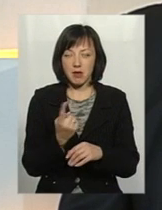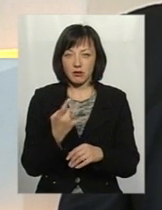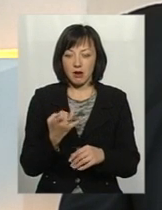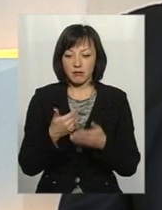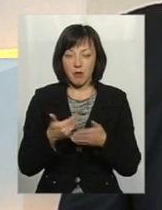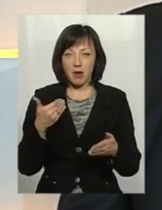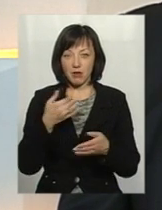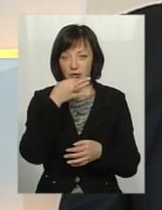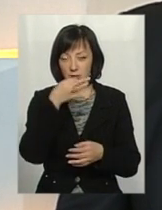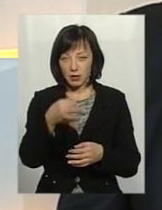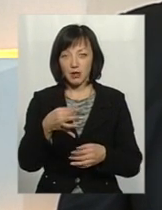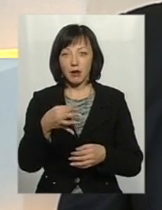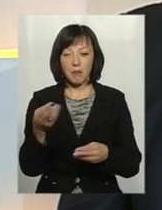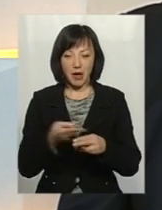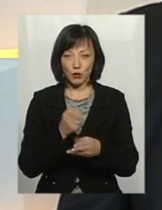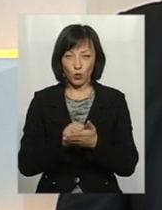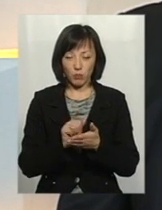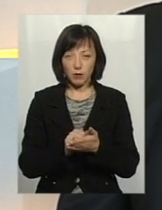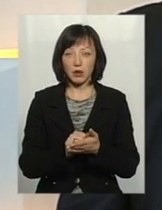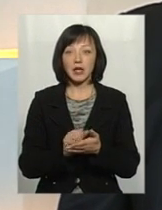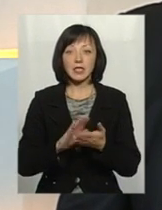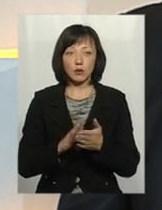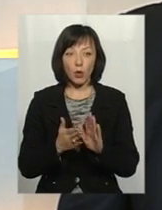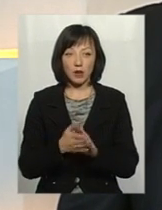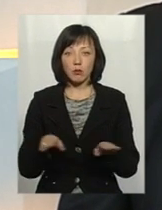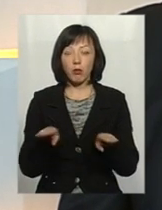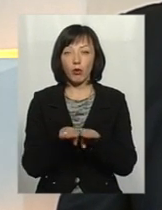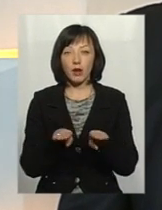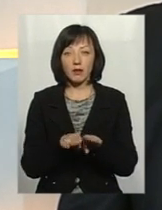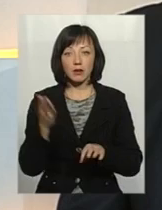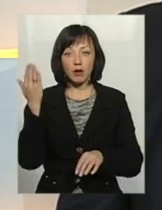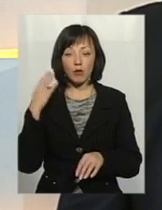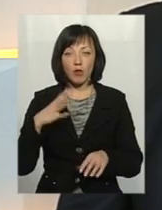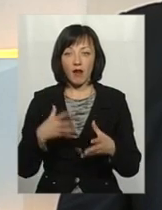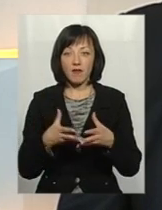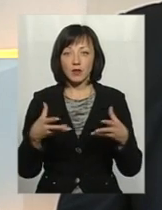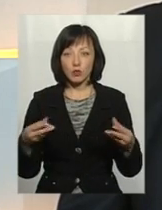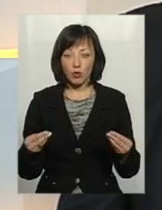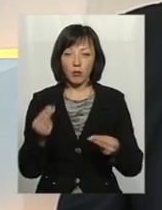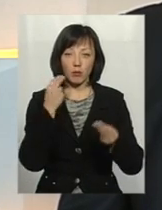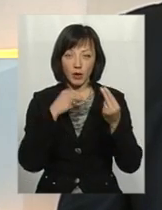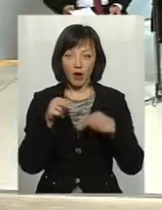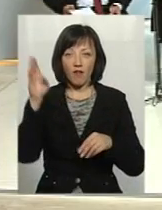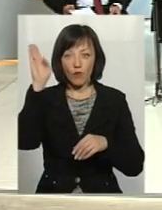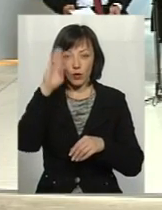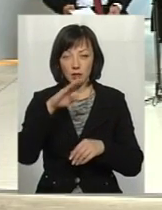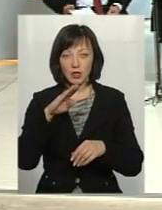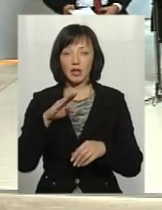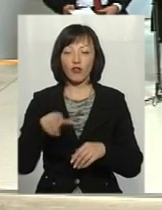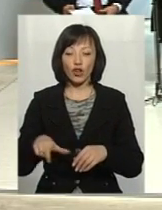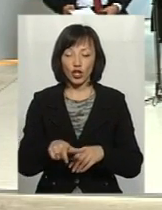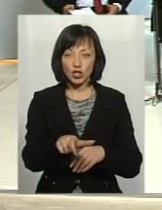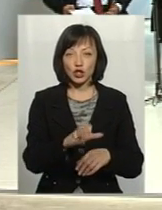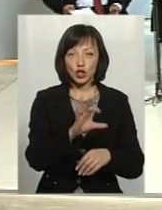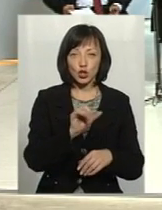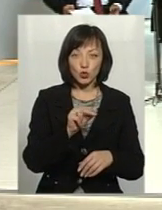попереднє хочу сказати, що ситуація порівнянена з тої, яка була весною, оздоровилася, води у річці зараз ставили і у